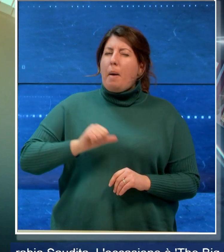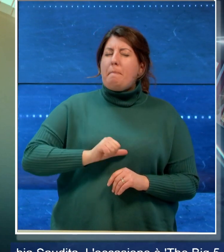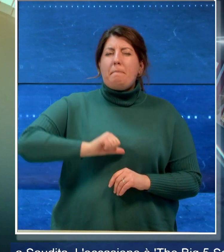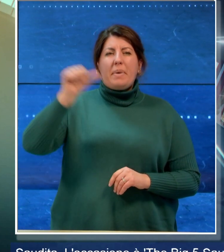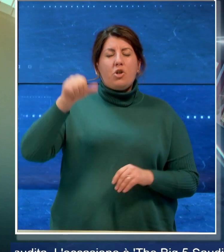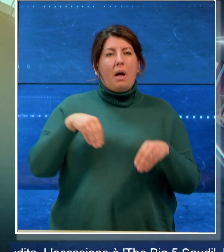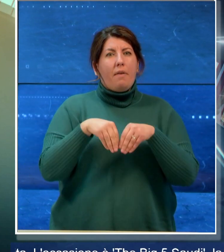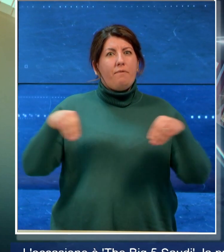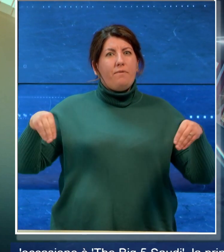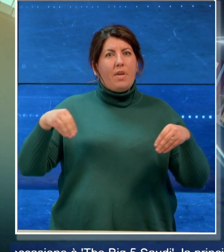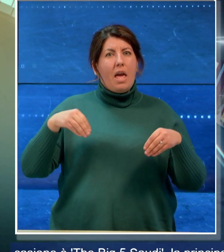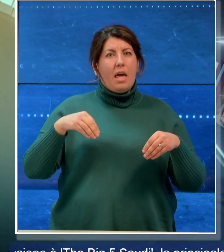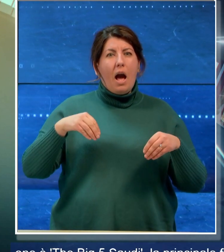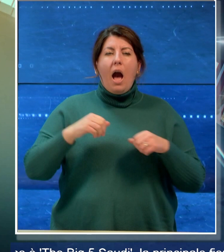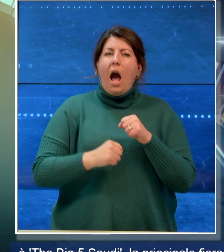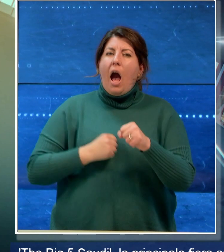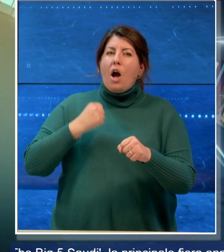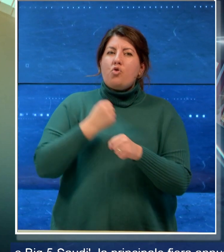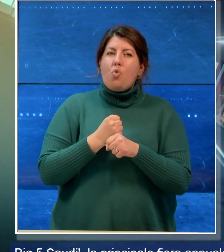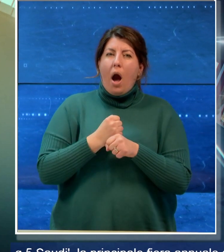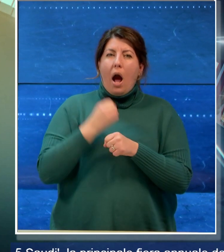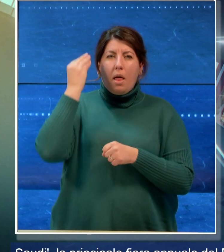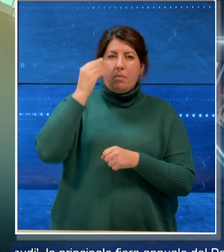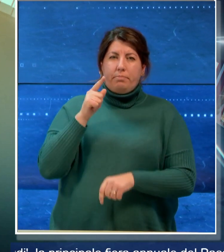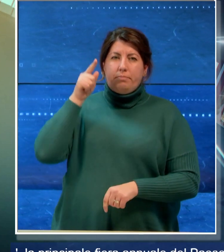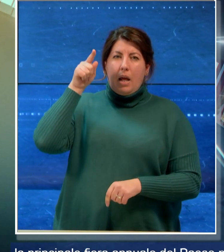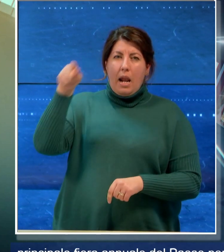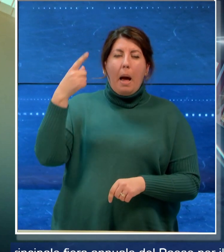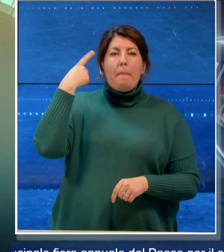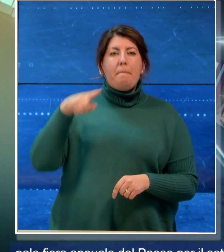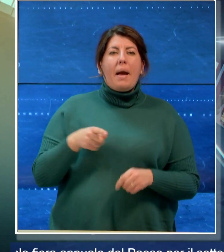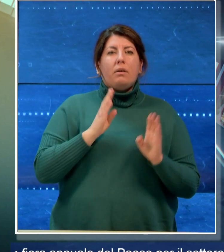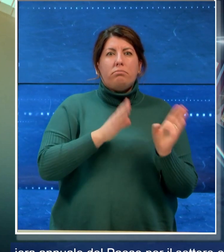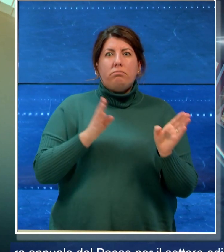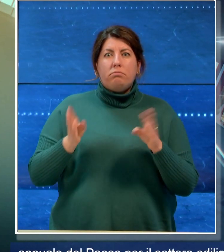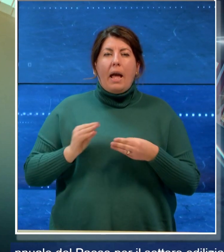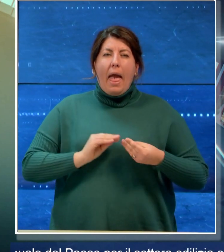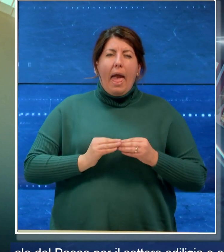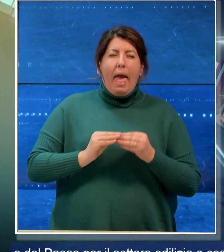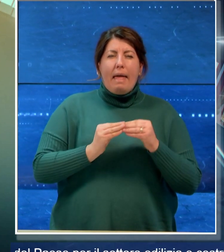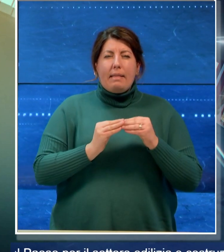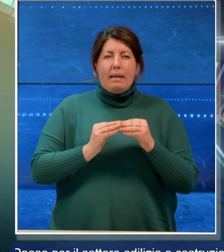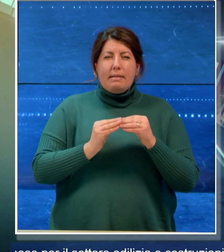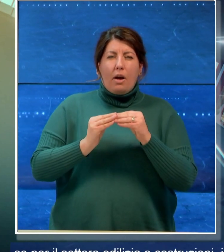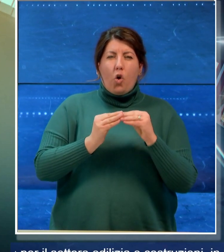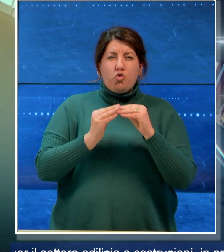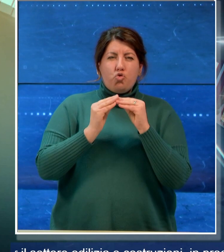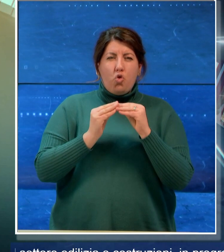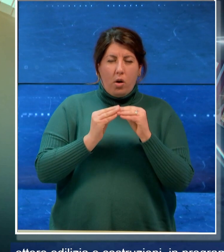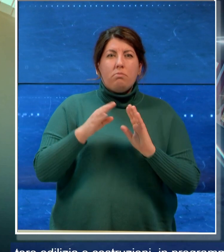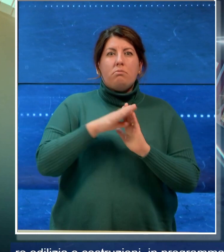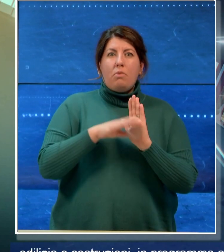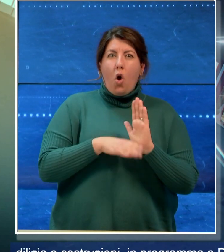annuale del Paese per il settore edilizia e costruzioni in